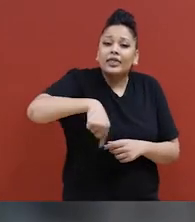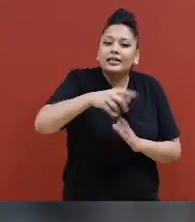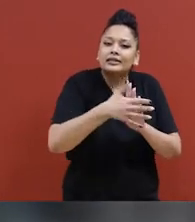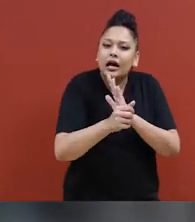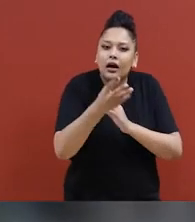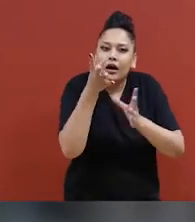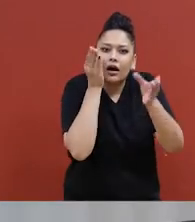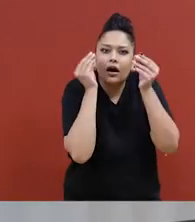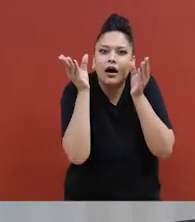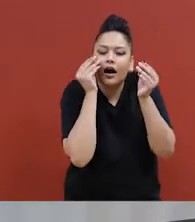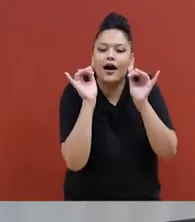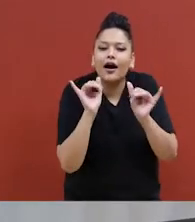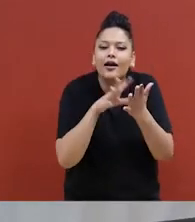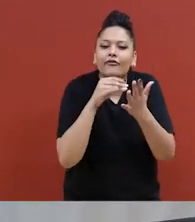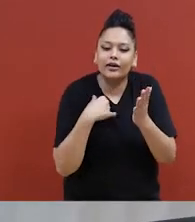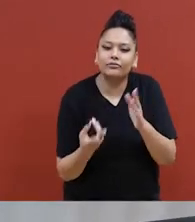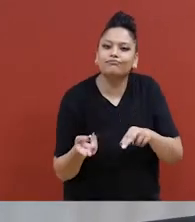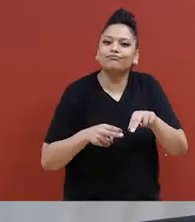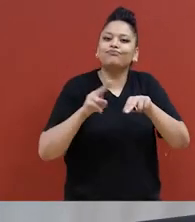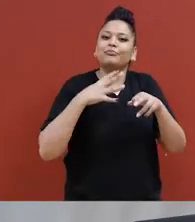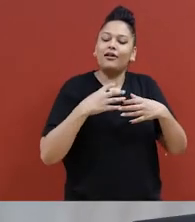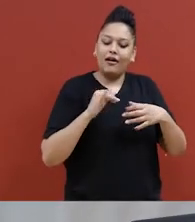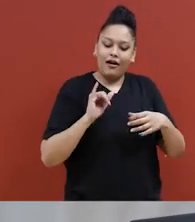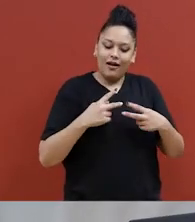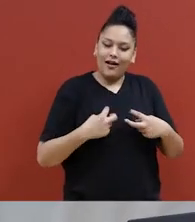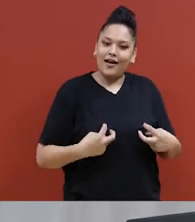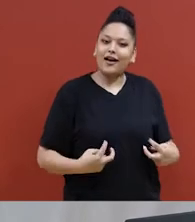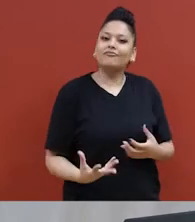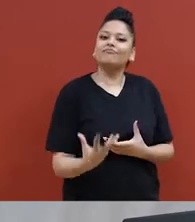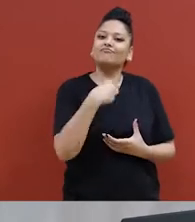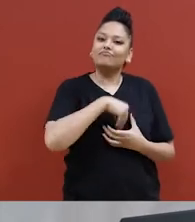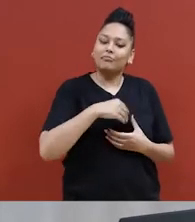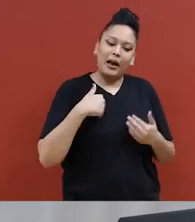J'entrais en contact avec mon corps et je voyais comment il bougeait.